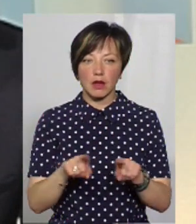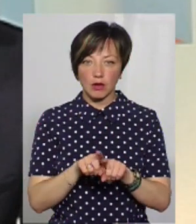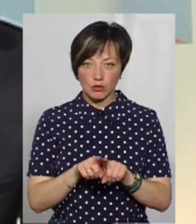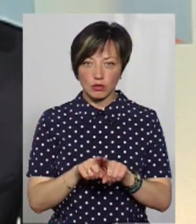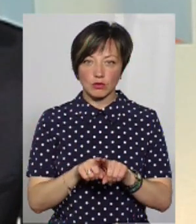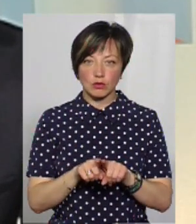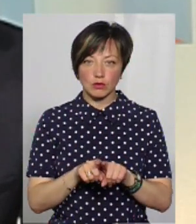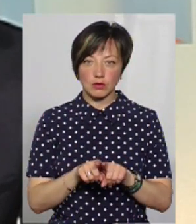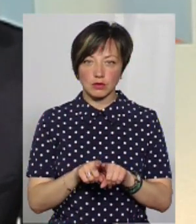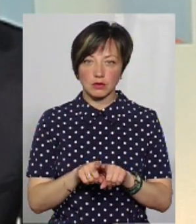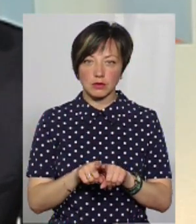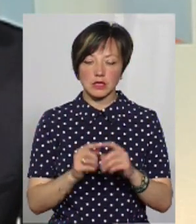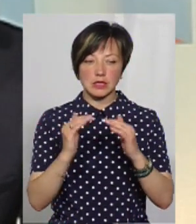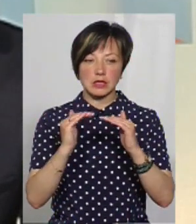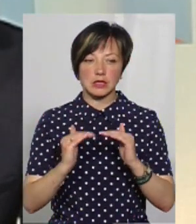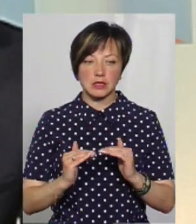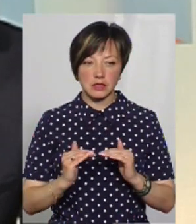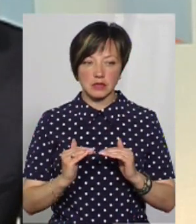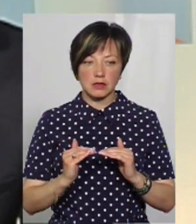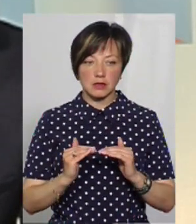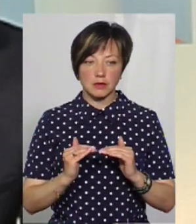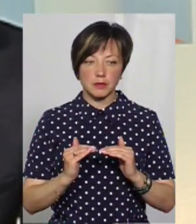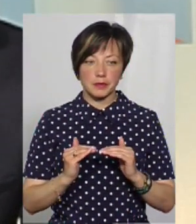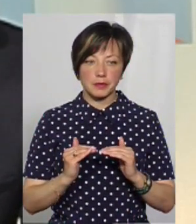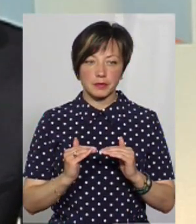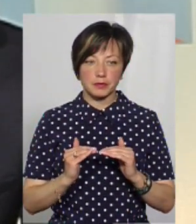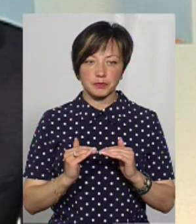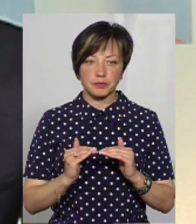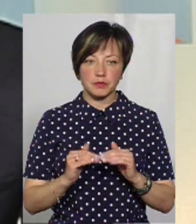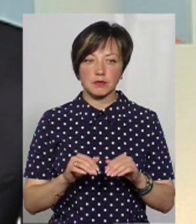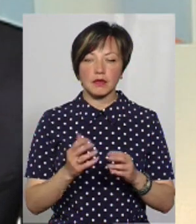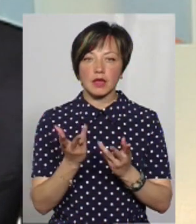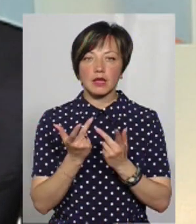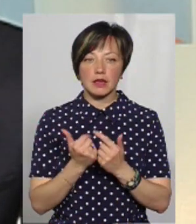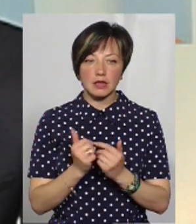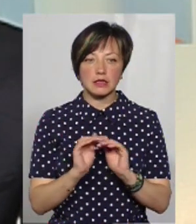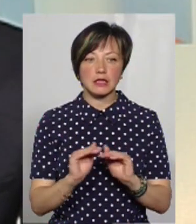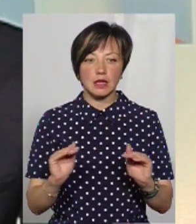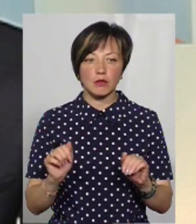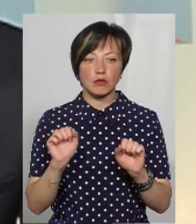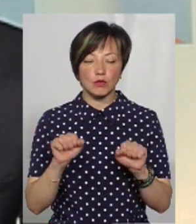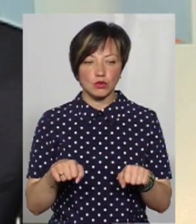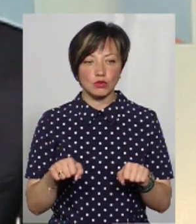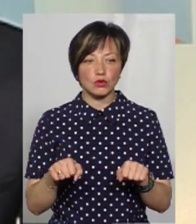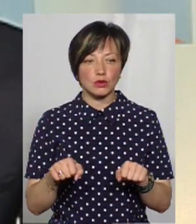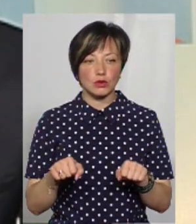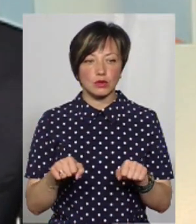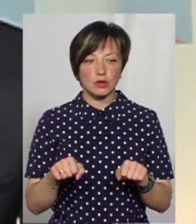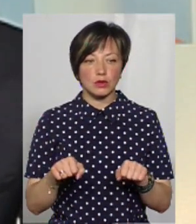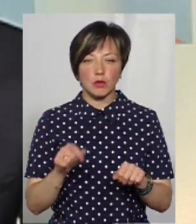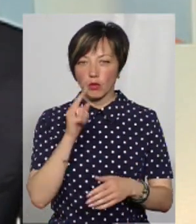також знизить кількість дітей, які можуть